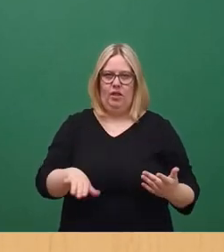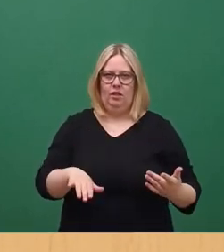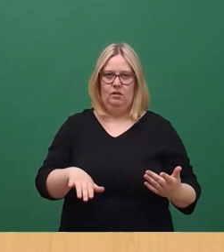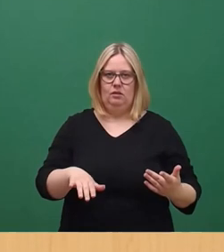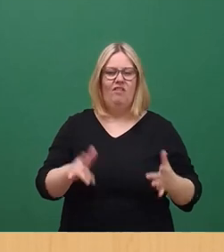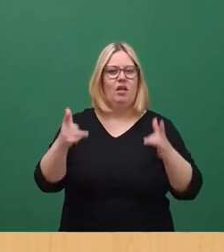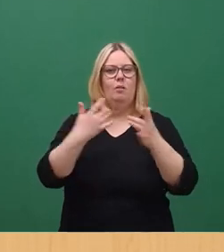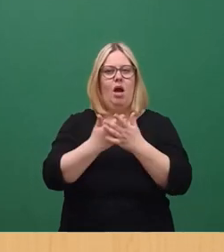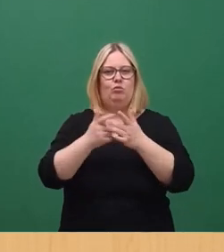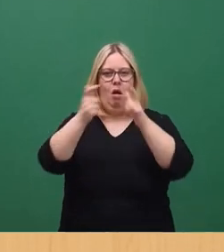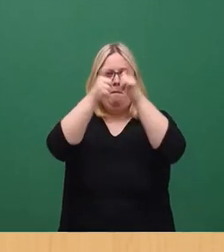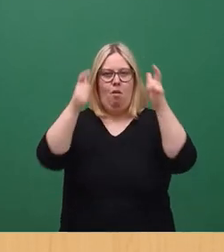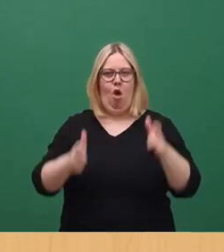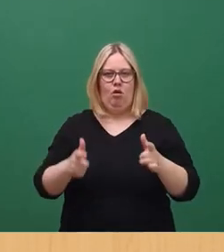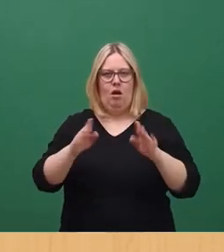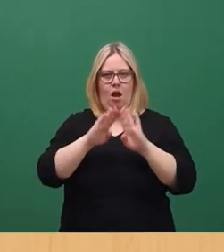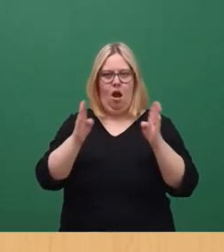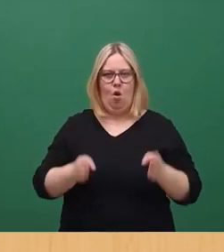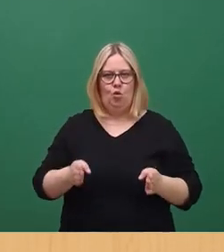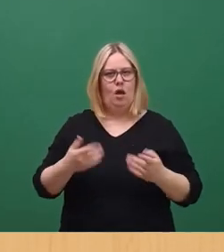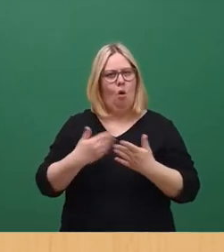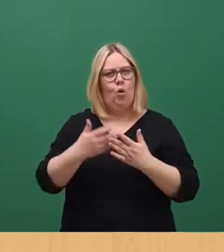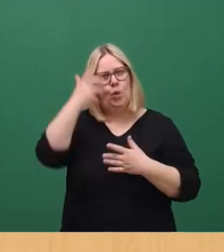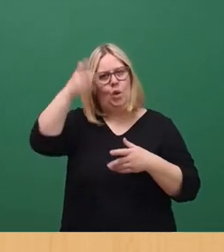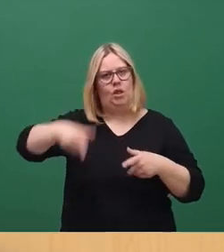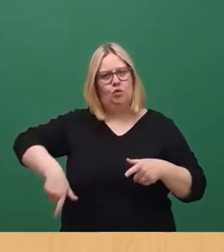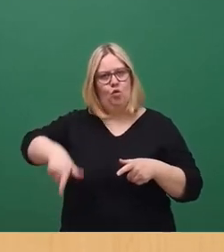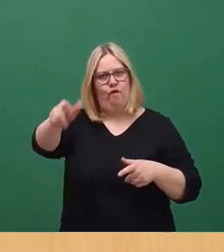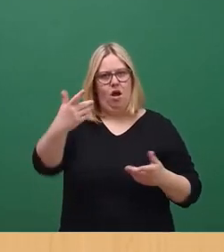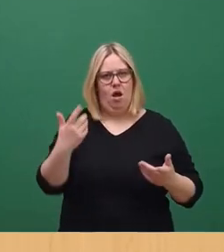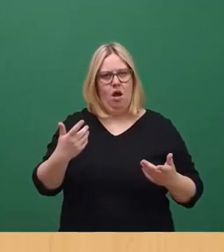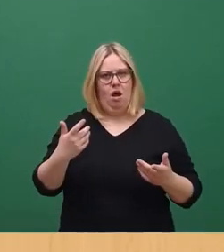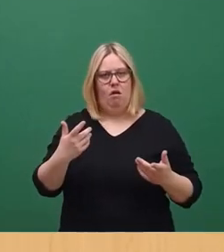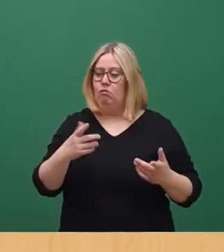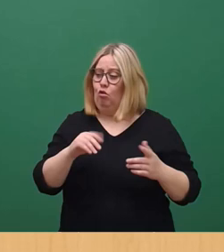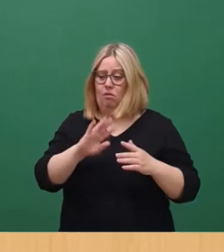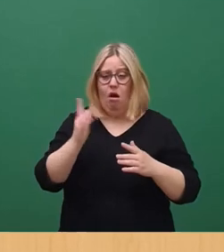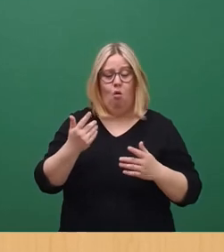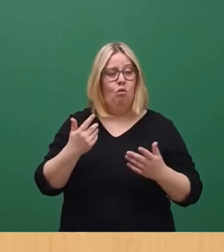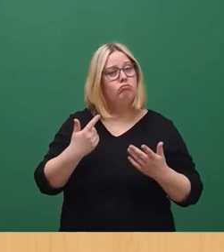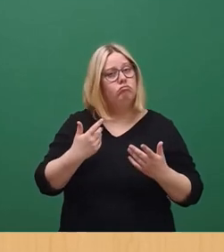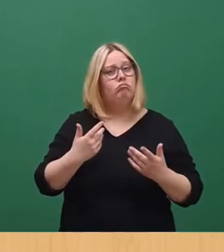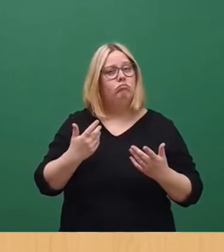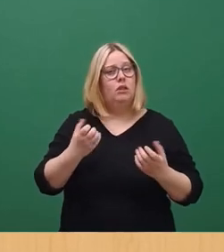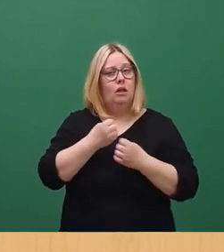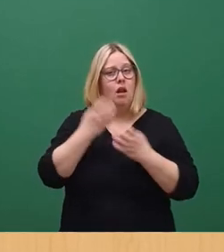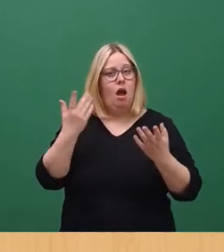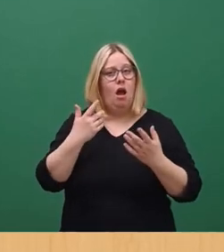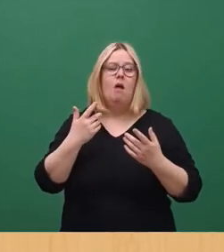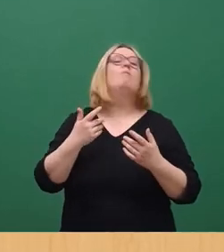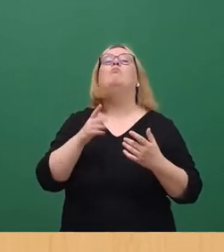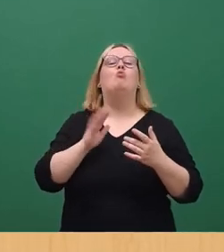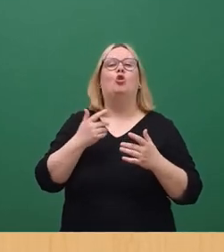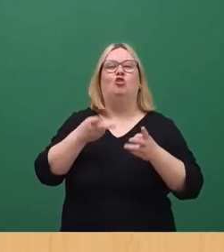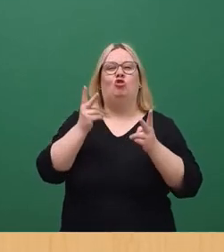Blockhaus, ebenfalls am Königsufer gelegen. Dort geht es also auch um die Erhaltung der Kubatur, der